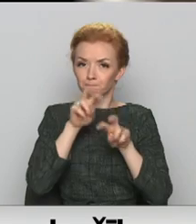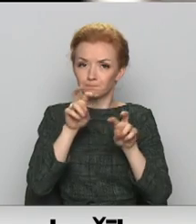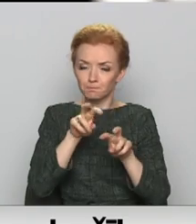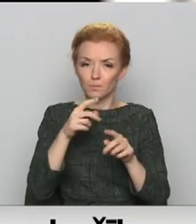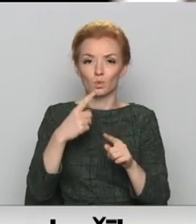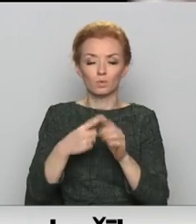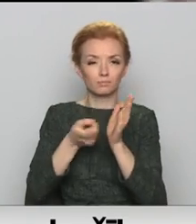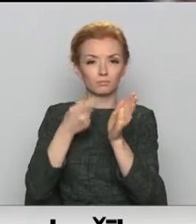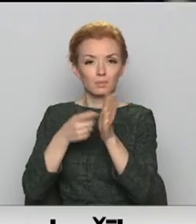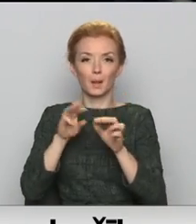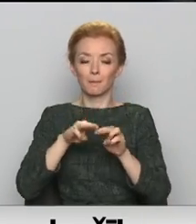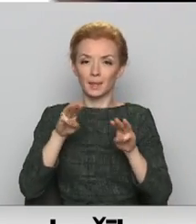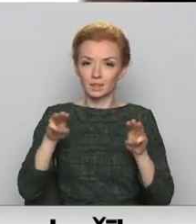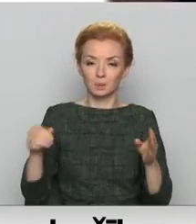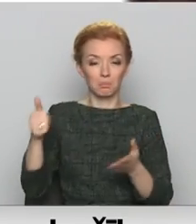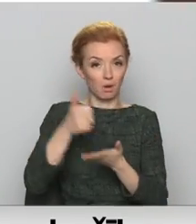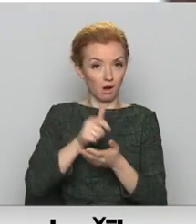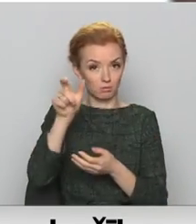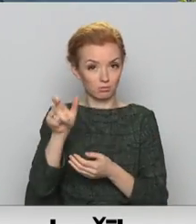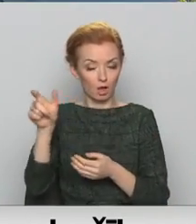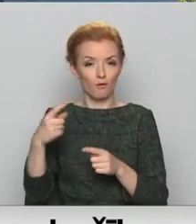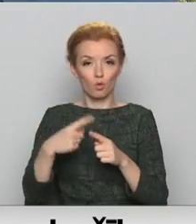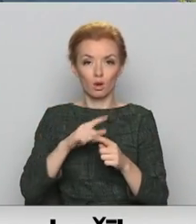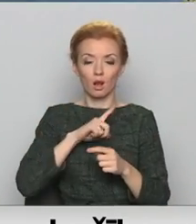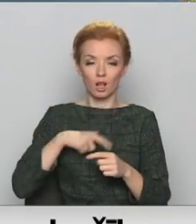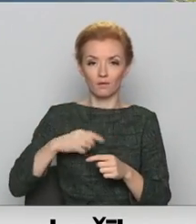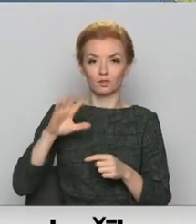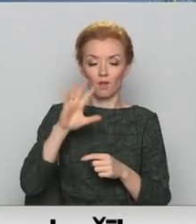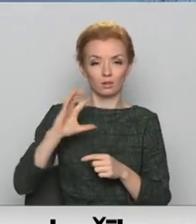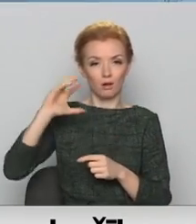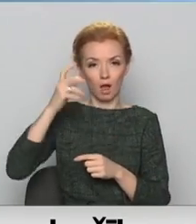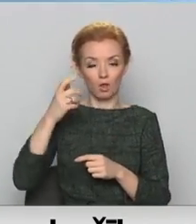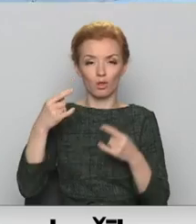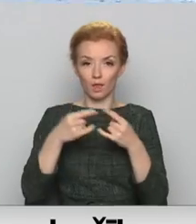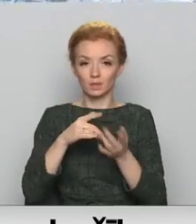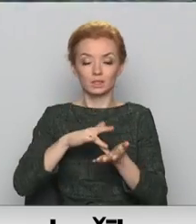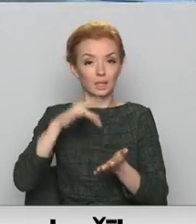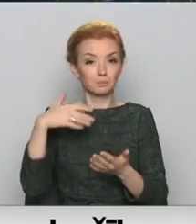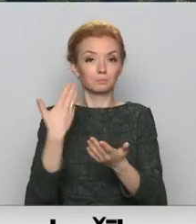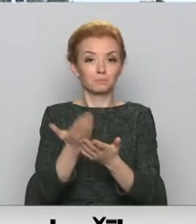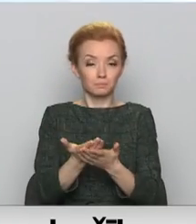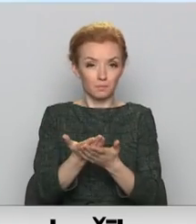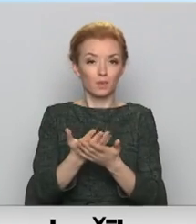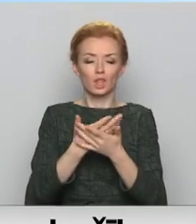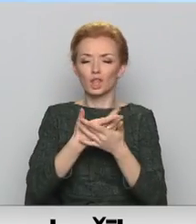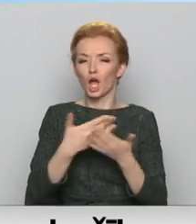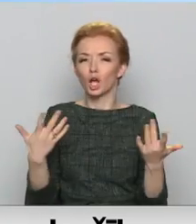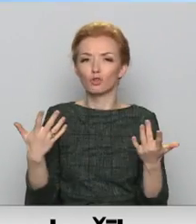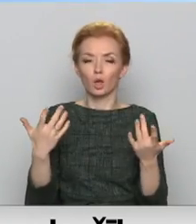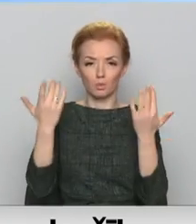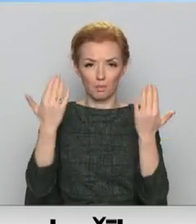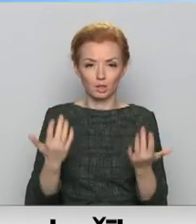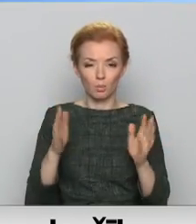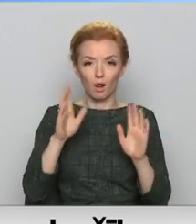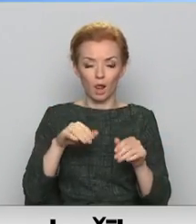iestāžu un ministriju pārstāvis. Latvijas valsts radio un televīzijas centrs plāno valsts pārvaldei piedāvāt veselu pasākumu kopumu